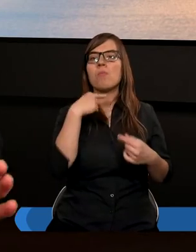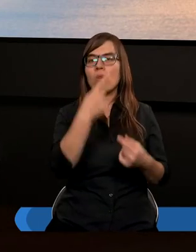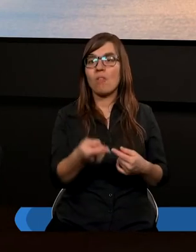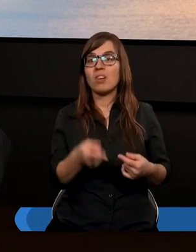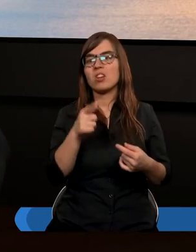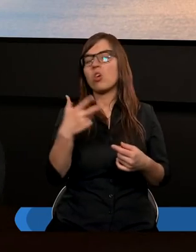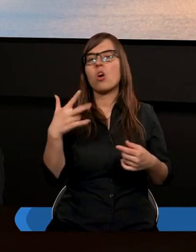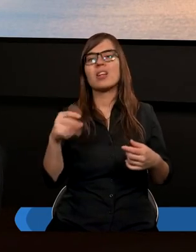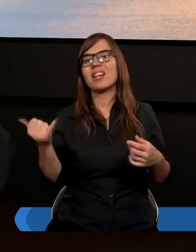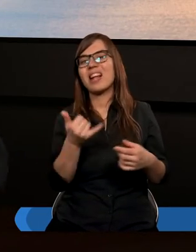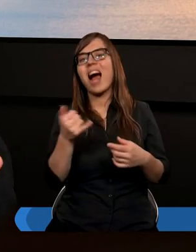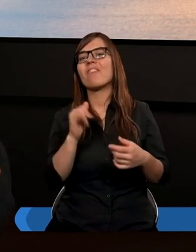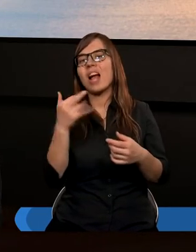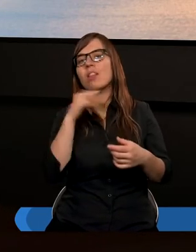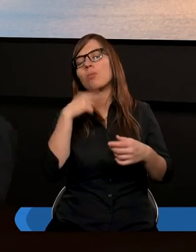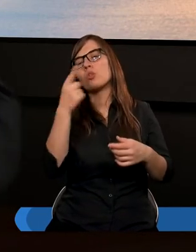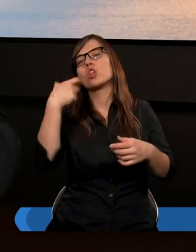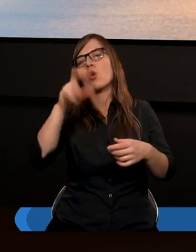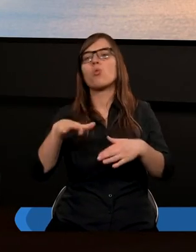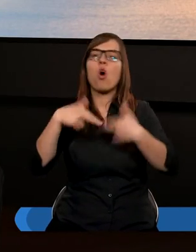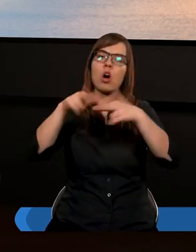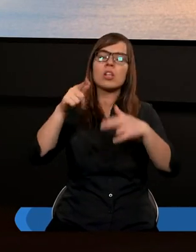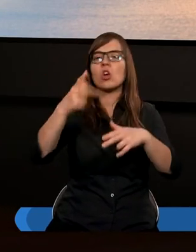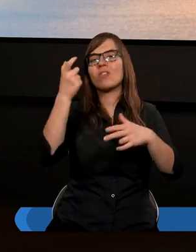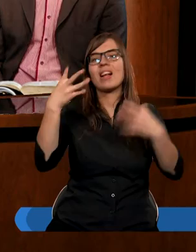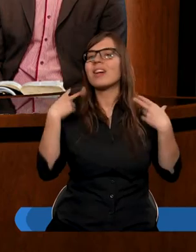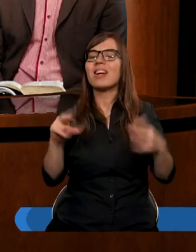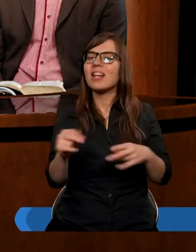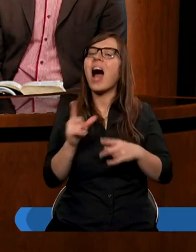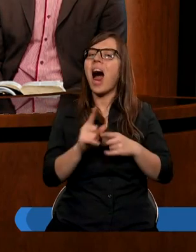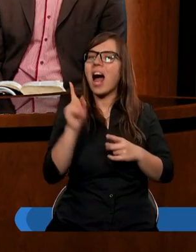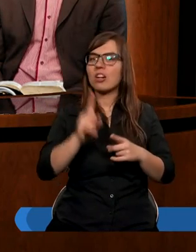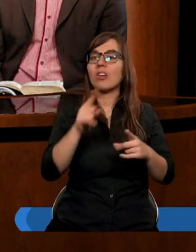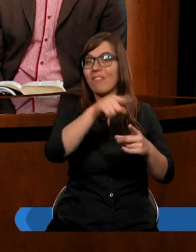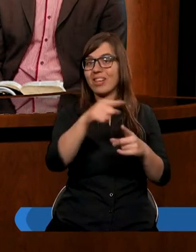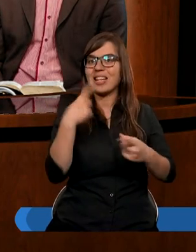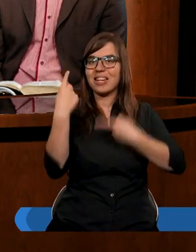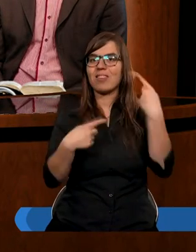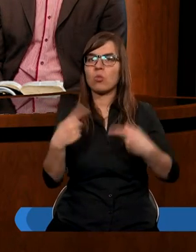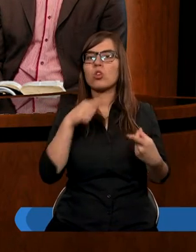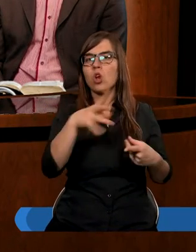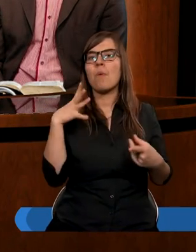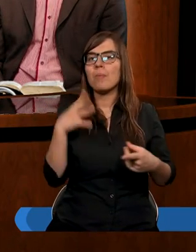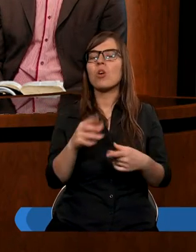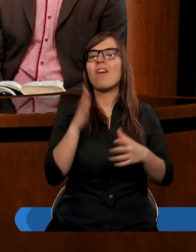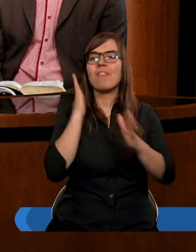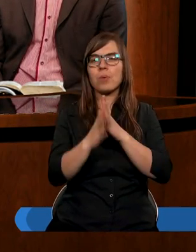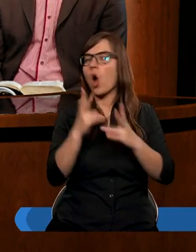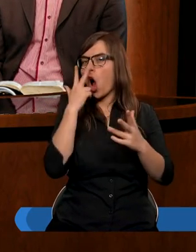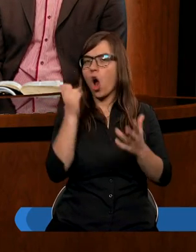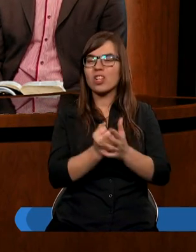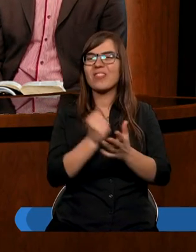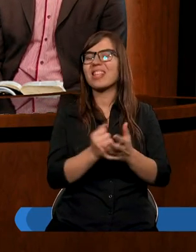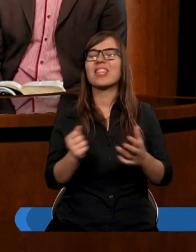powiedział że to nie zawsze 100 złotych oddajemy to 200 otrzymamy ale w ich sytuacji to było wprost oczywiście